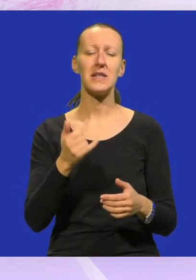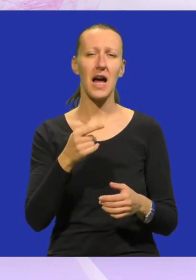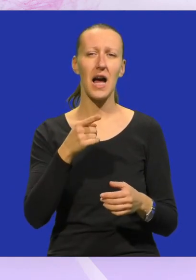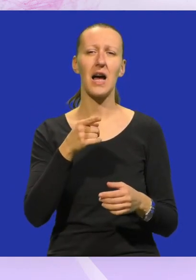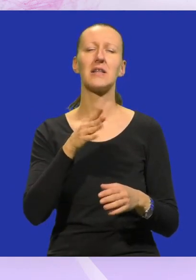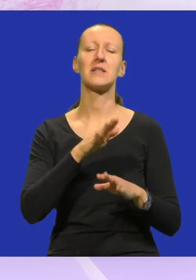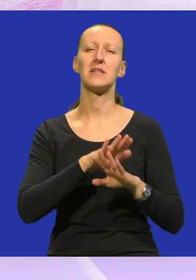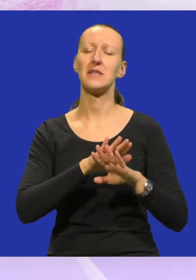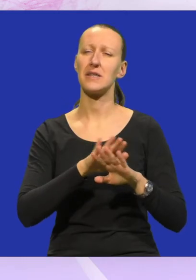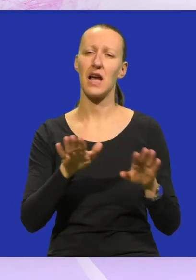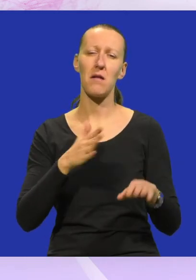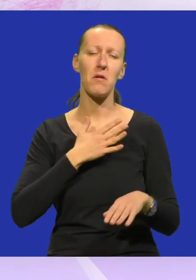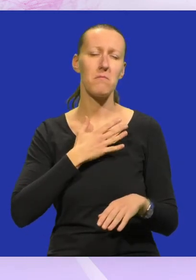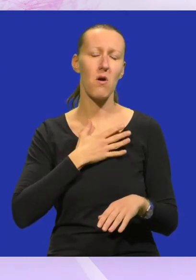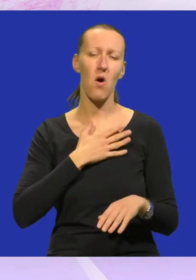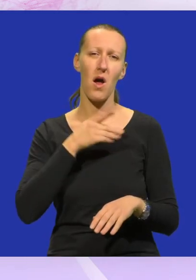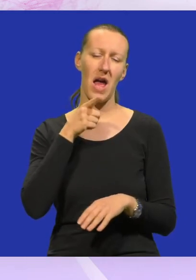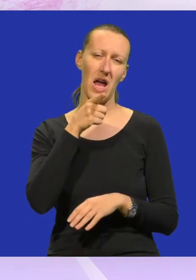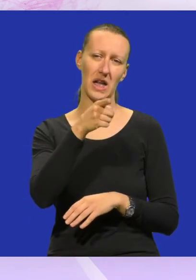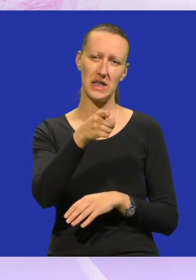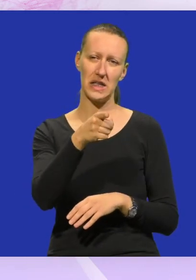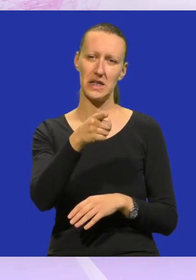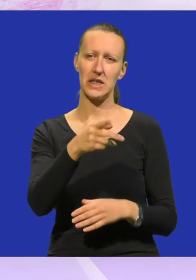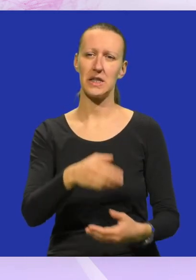Da si samo moja ti.